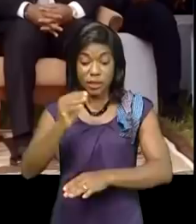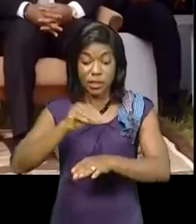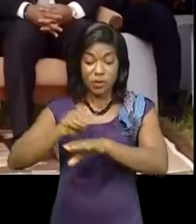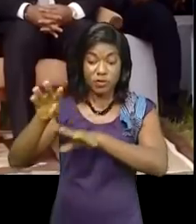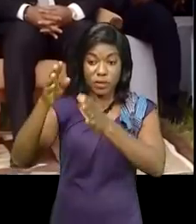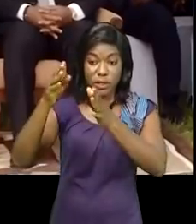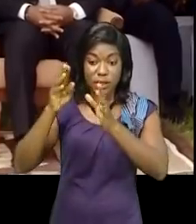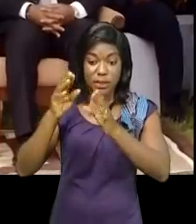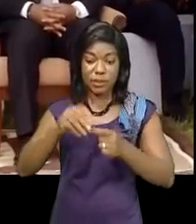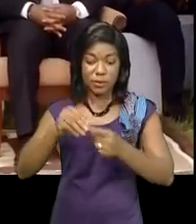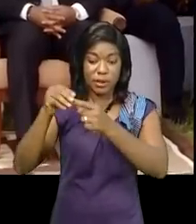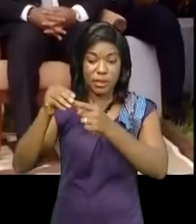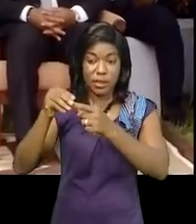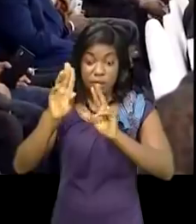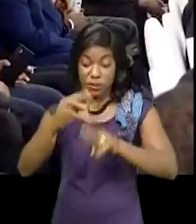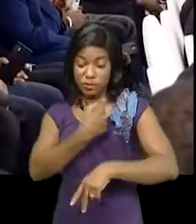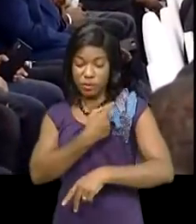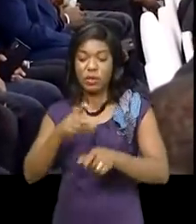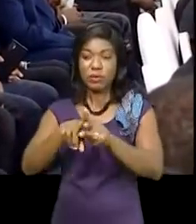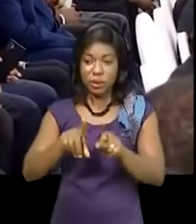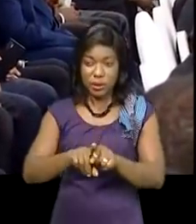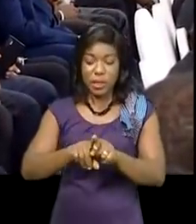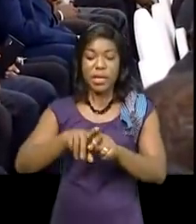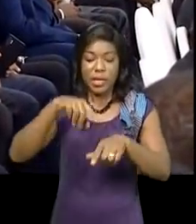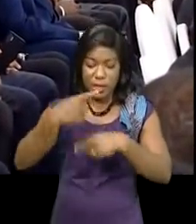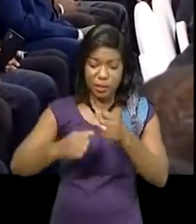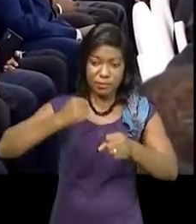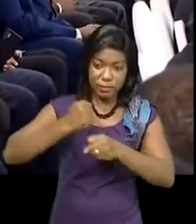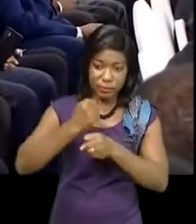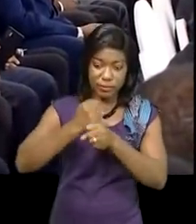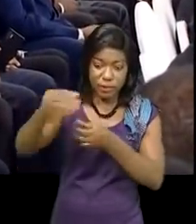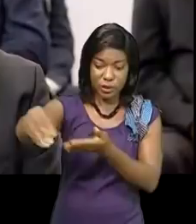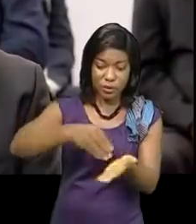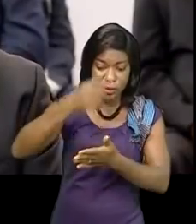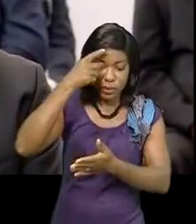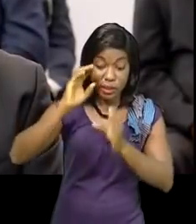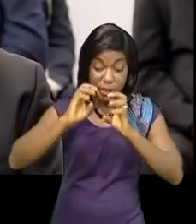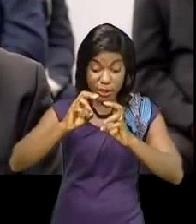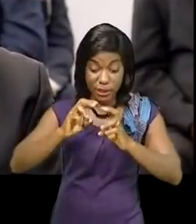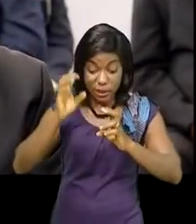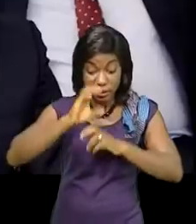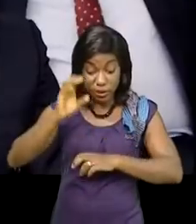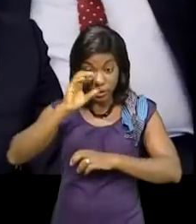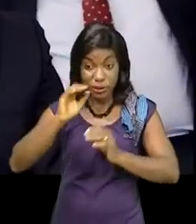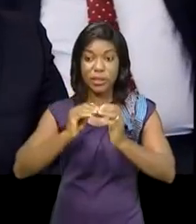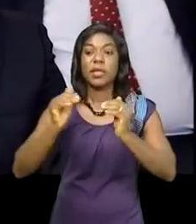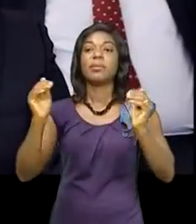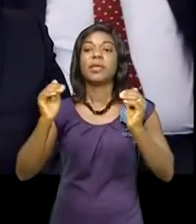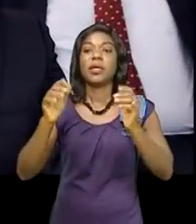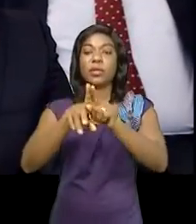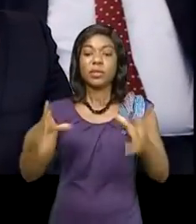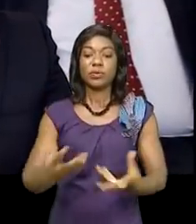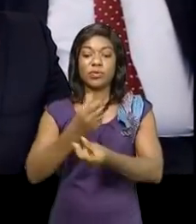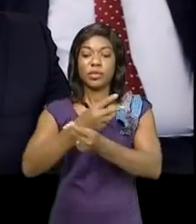spéciale Yezu Kitengue, des fonctions que ces derniers ont mises à contribution dans la recherche de la stabilité en